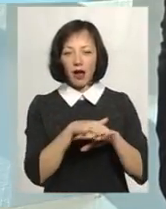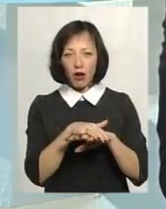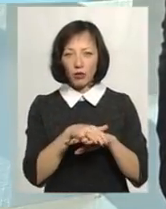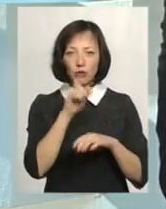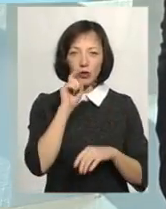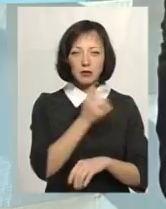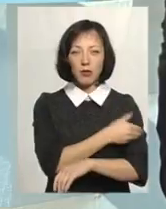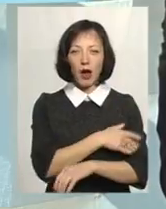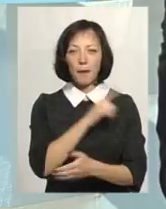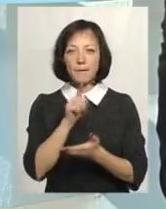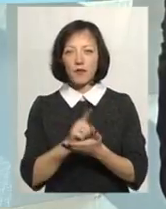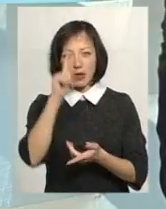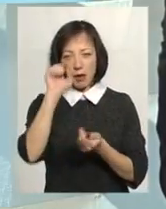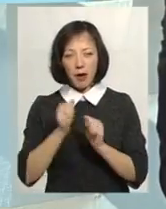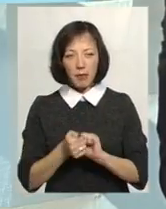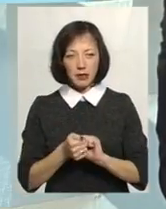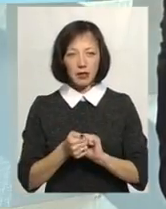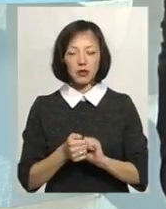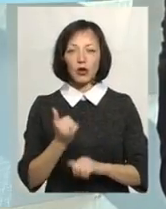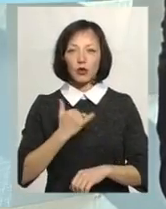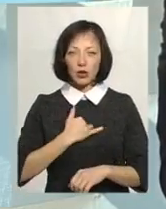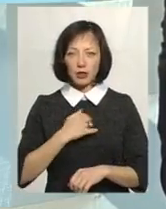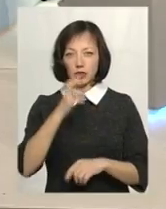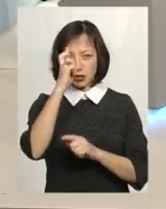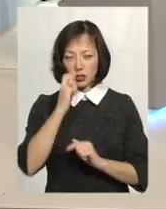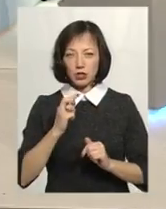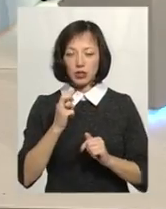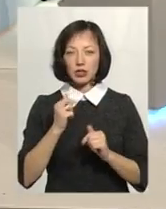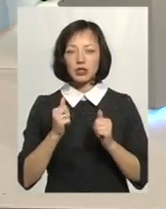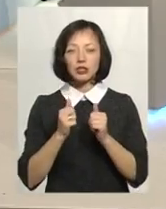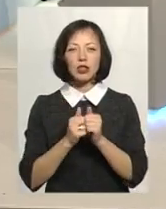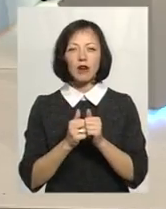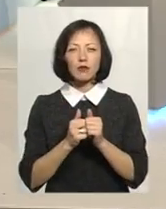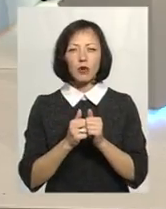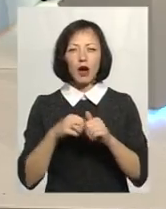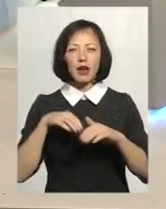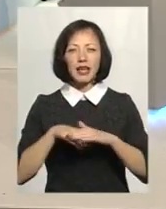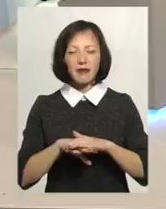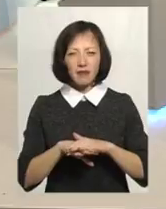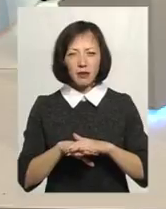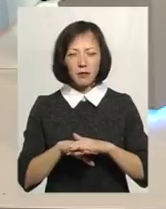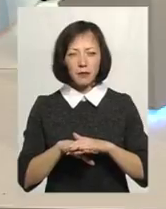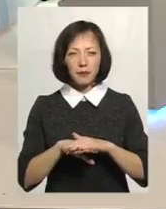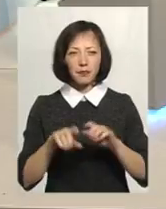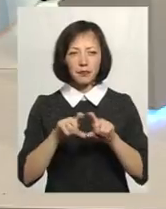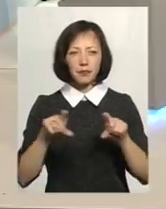українці, поляки повинні пам'ятати. У нас в державному про це. У нас в державному архіві